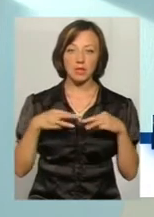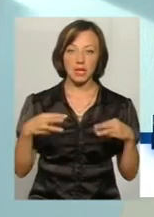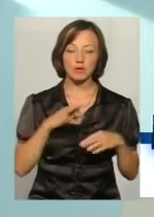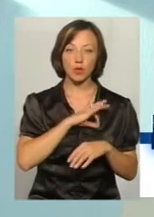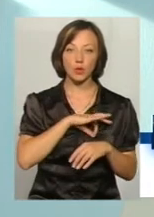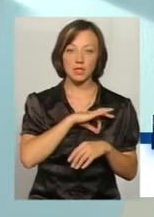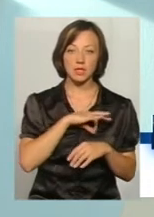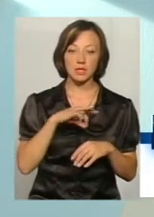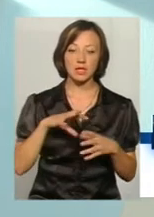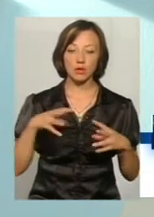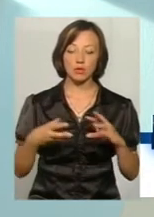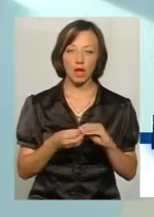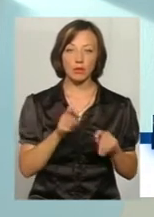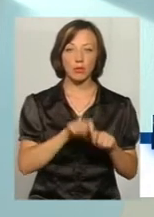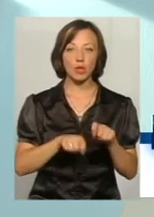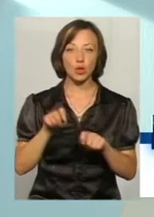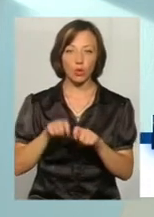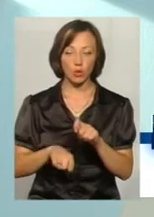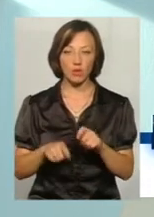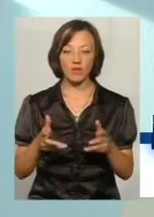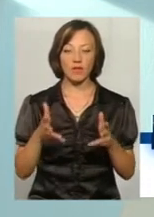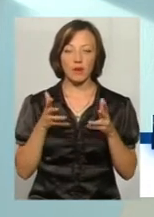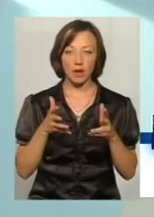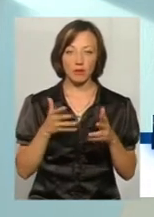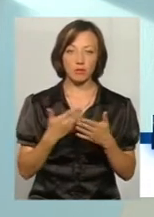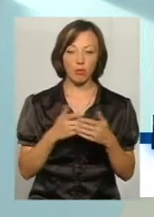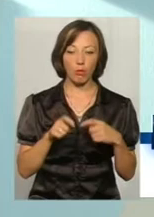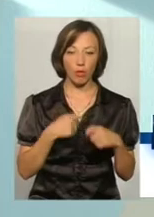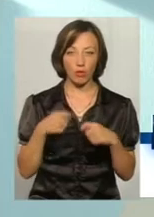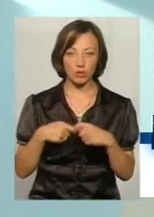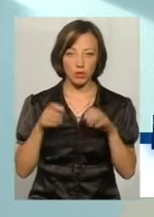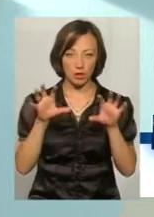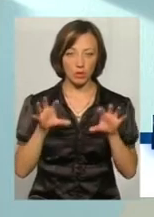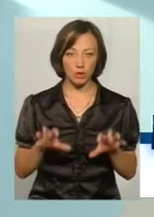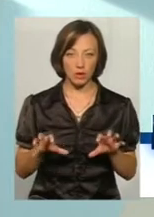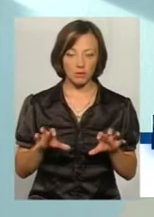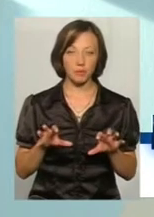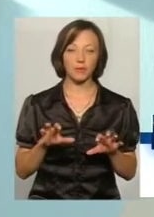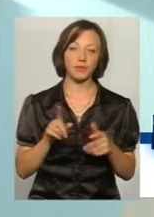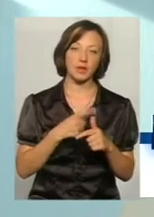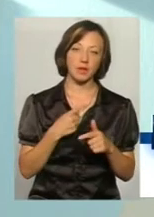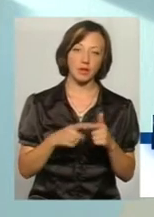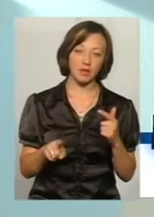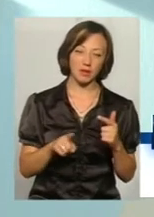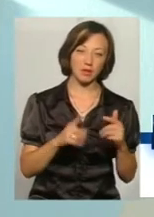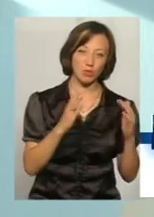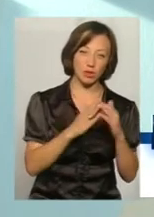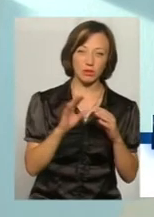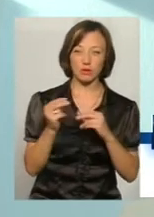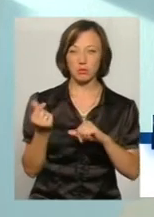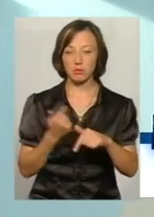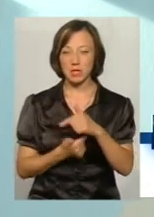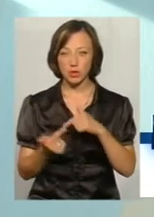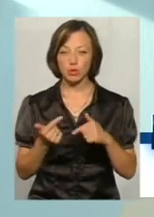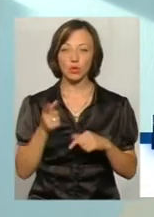юстиції за результатами моніторингу виявляються випадки порушення законодавства з боку реєстратора, чи то нерухомості, чи то бізнесу,